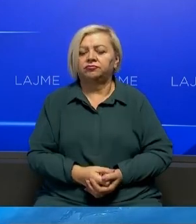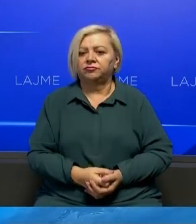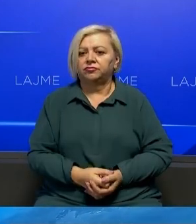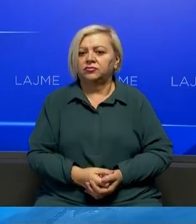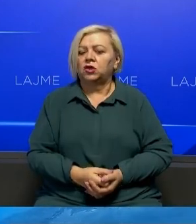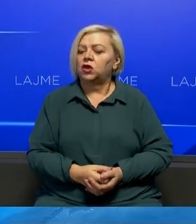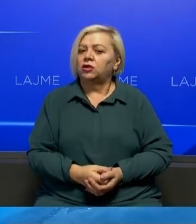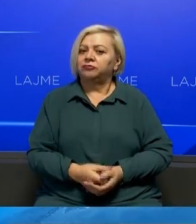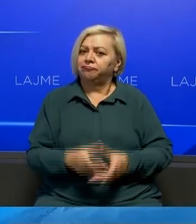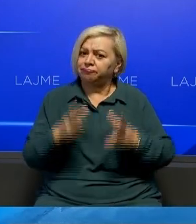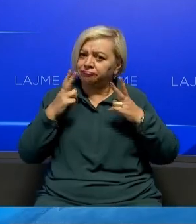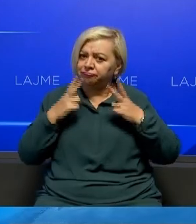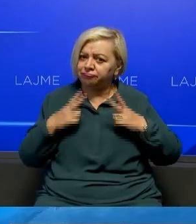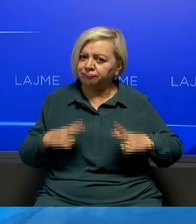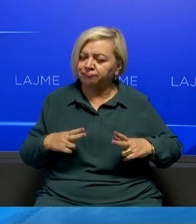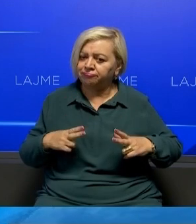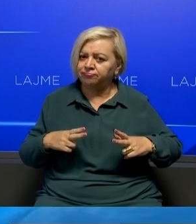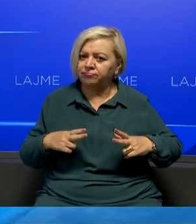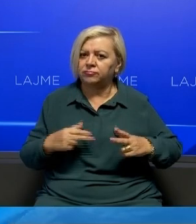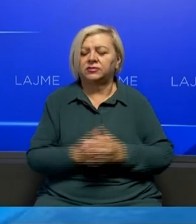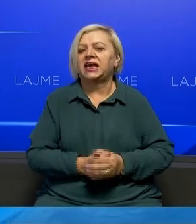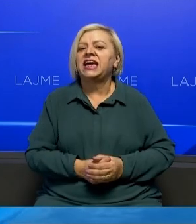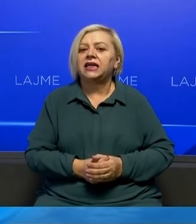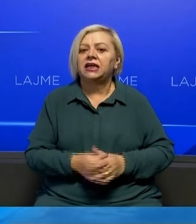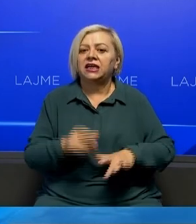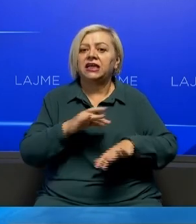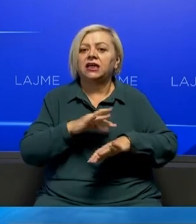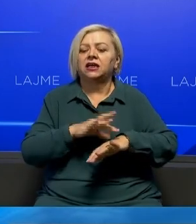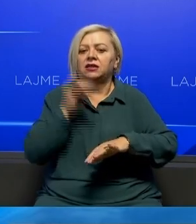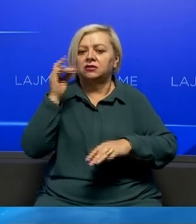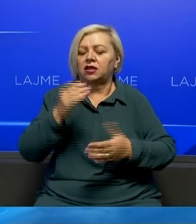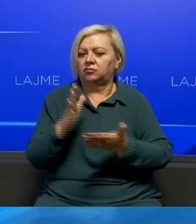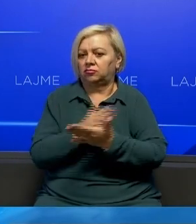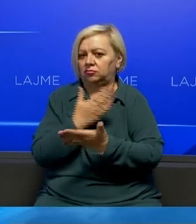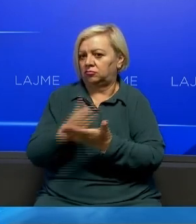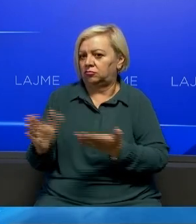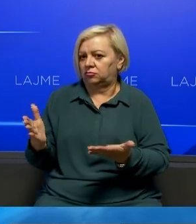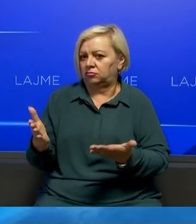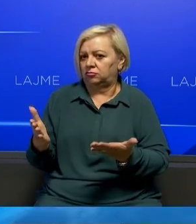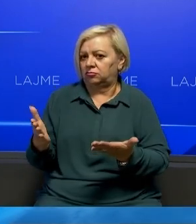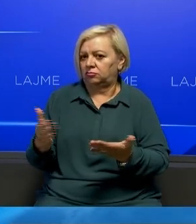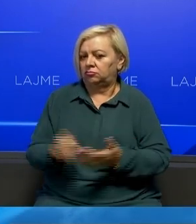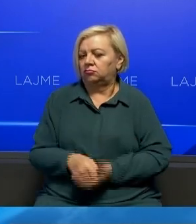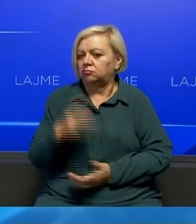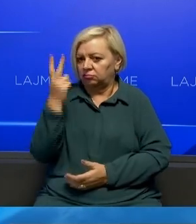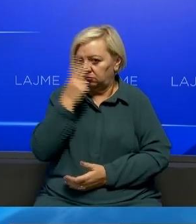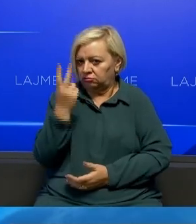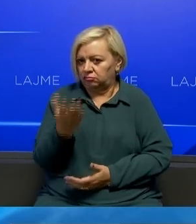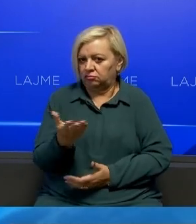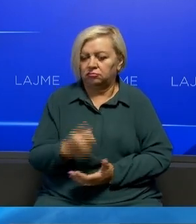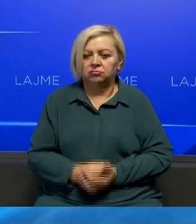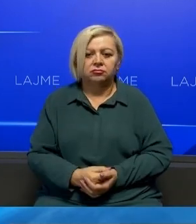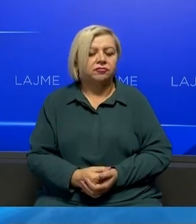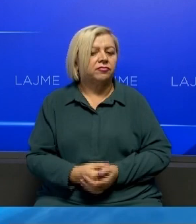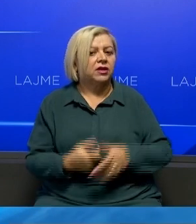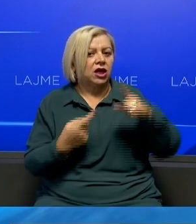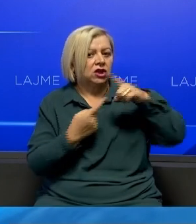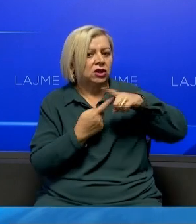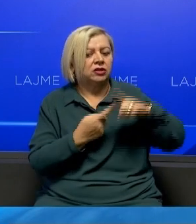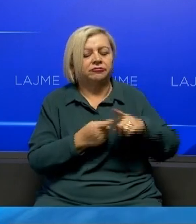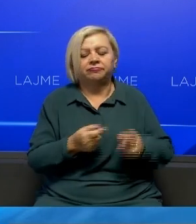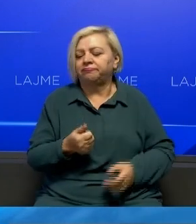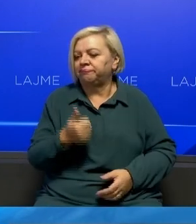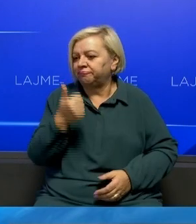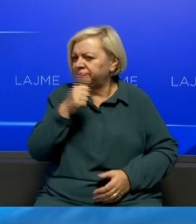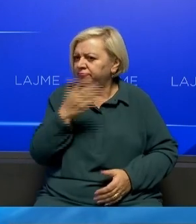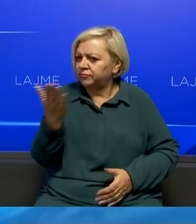këti den Pushoni me këti den E përqarjes e të ndarjes Dhe a kuptoni Edhe zotit Ahiris Pedi sa